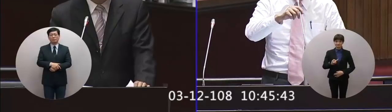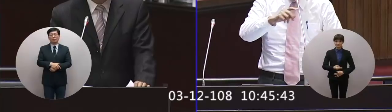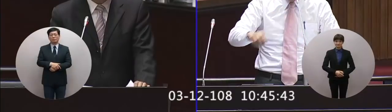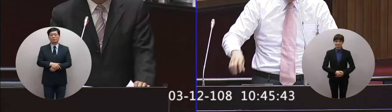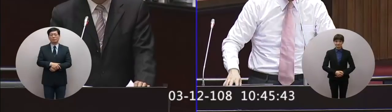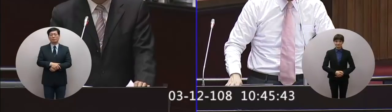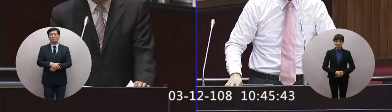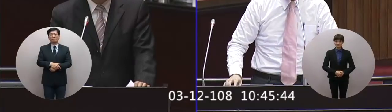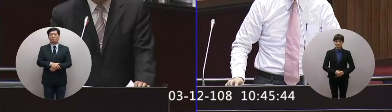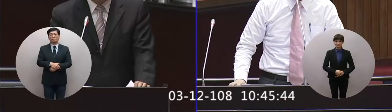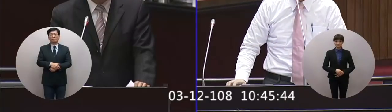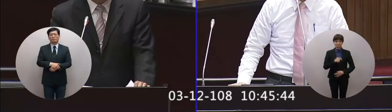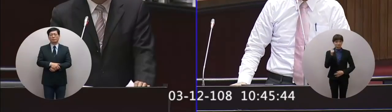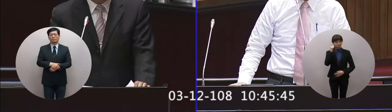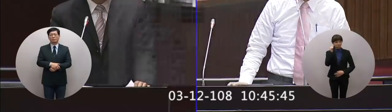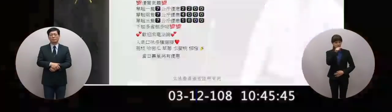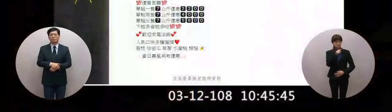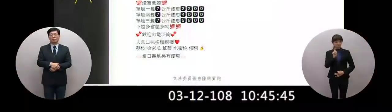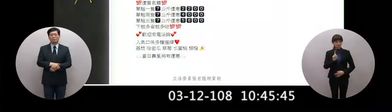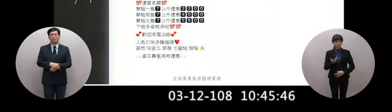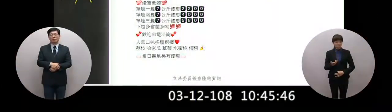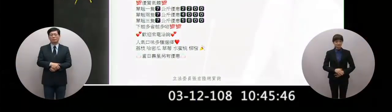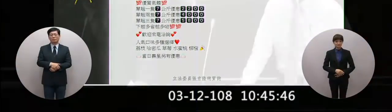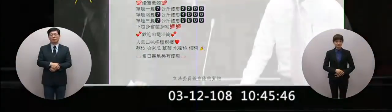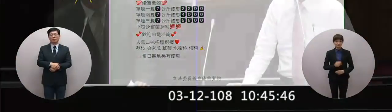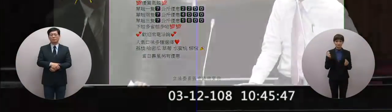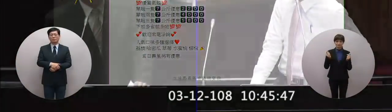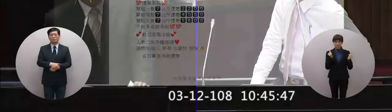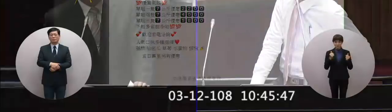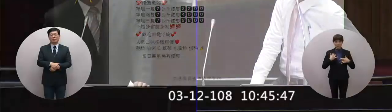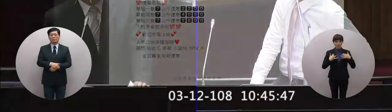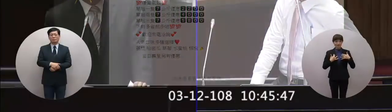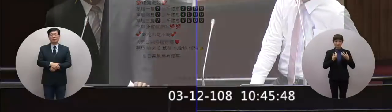這個派對歡樂送你覺得是什麼你看得清楚嗎